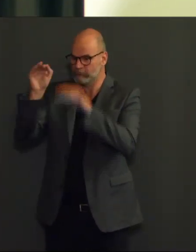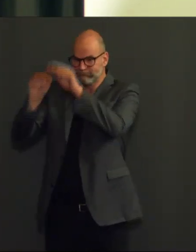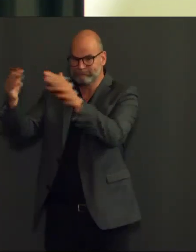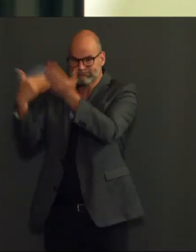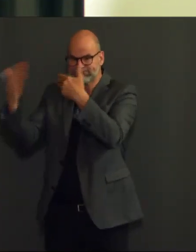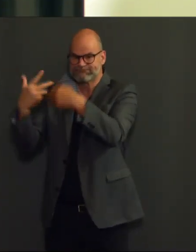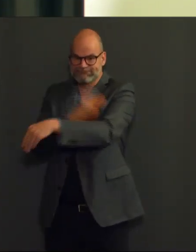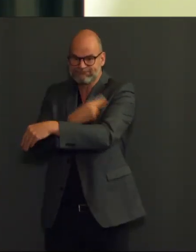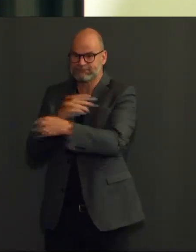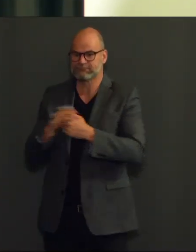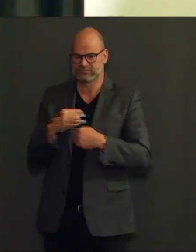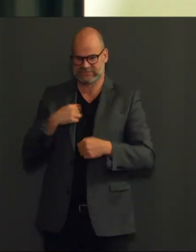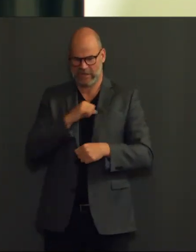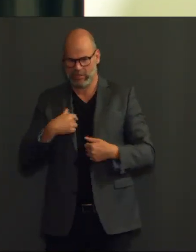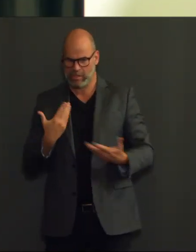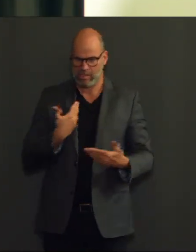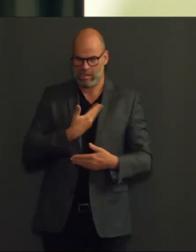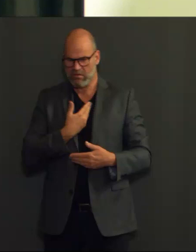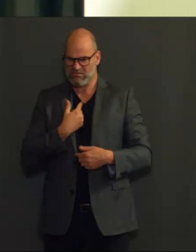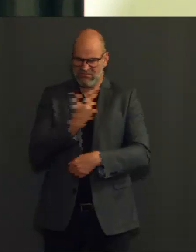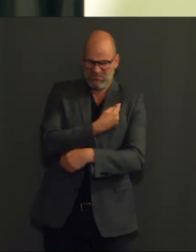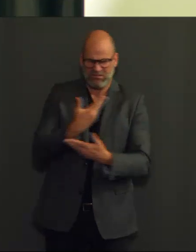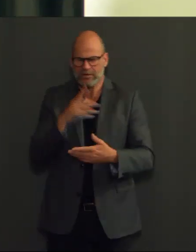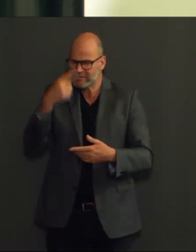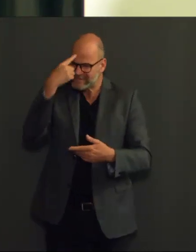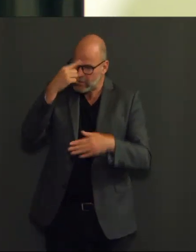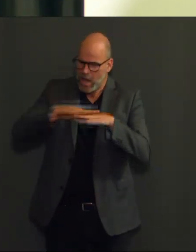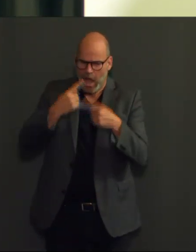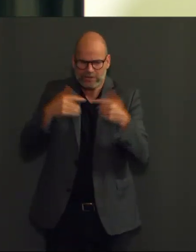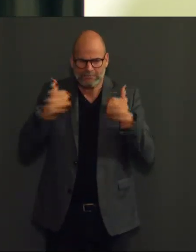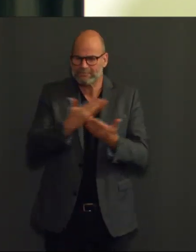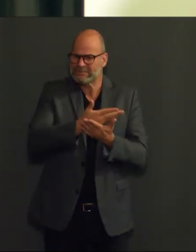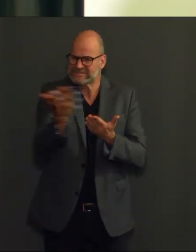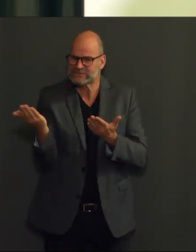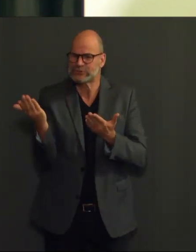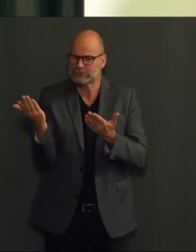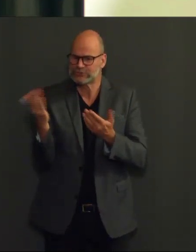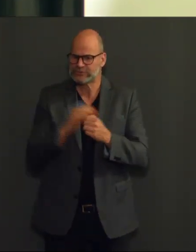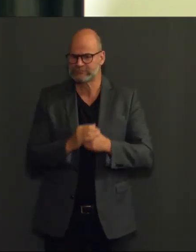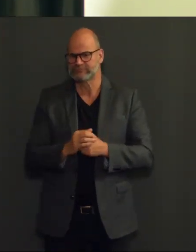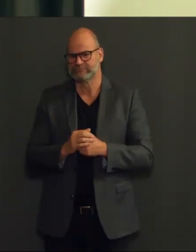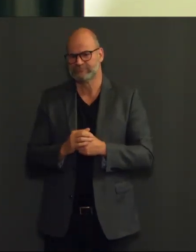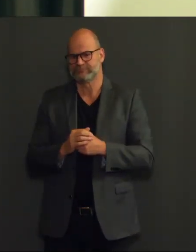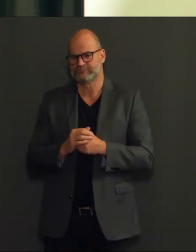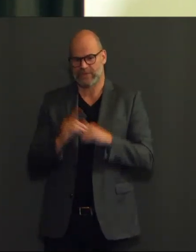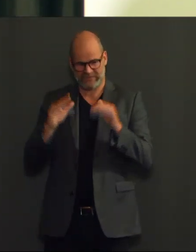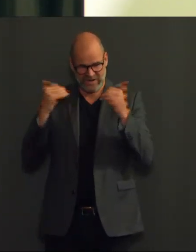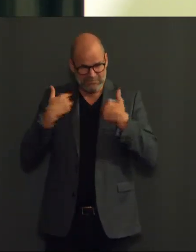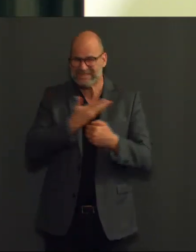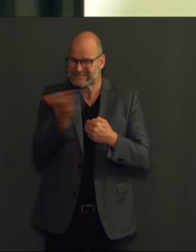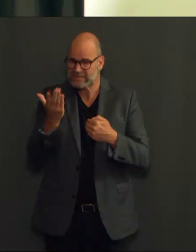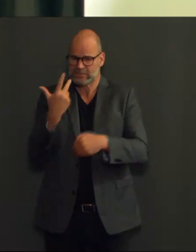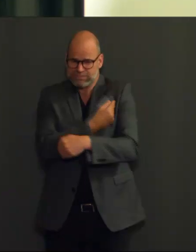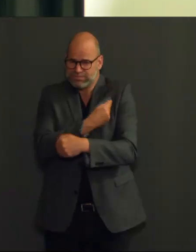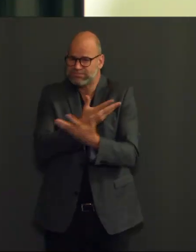allemaal is jouw vaccinatie essentieel. Want hoe eerder zoveel mogelijk mensen gebeschermd zijn, hoe eerder we elkaar